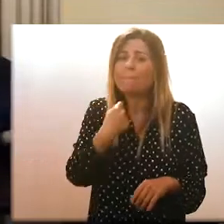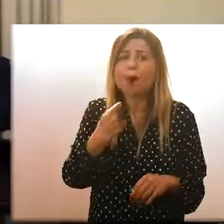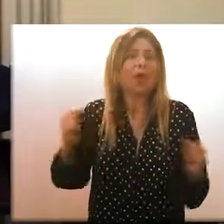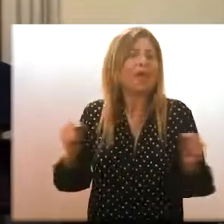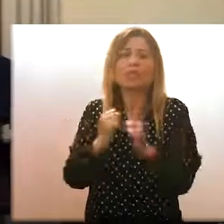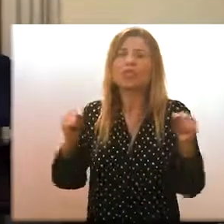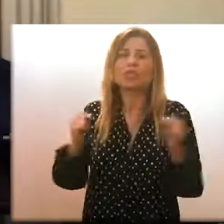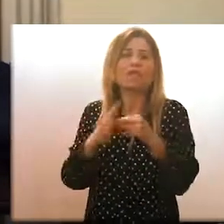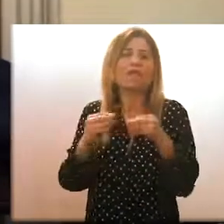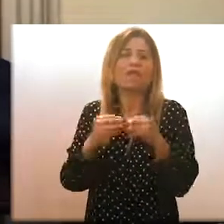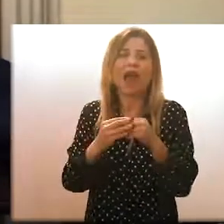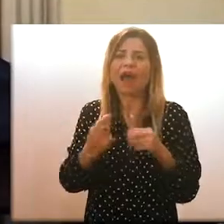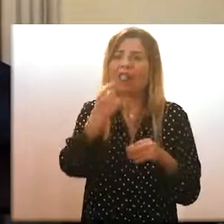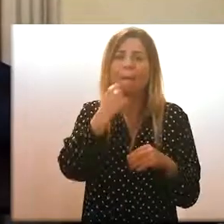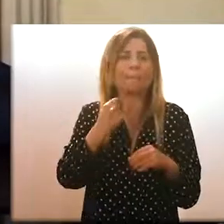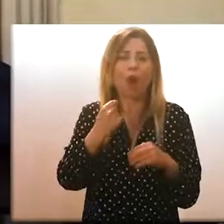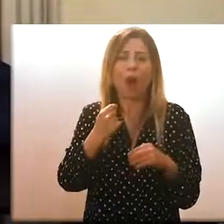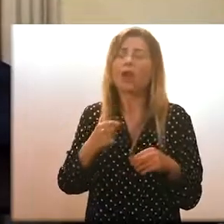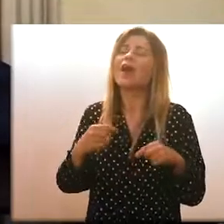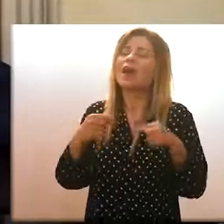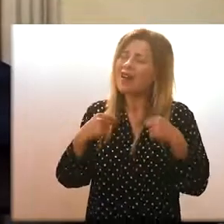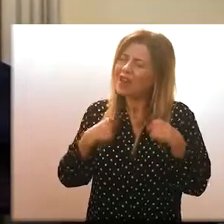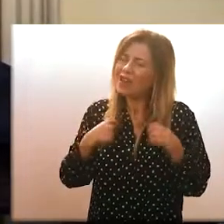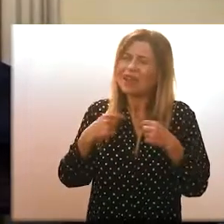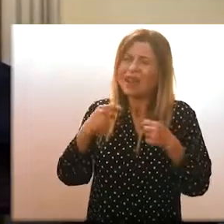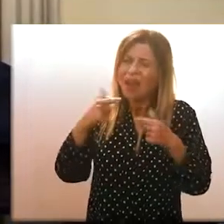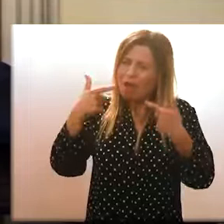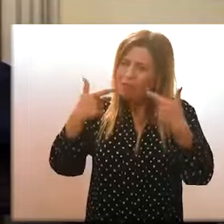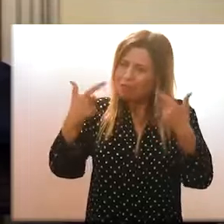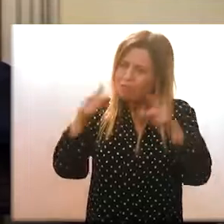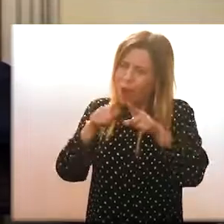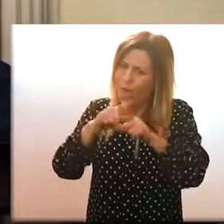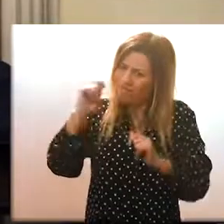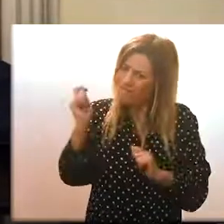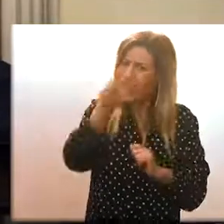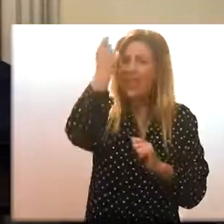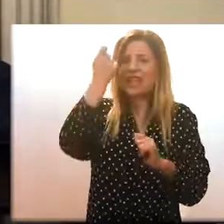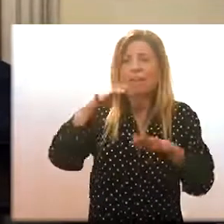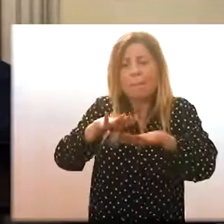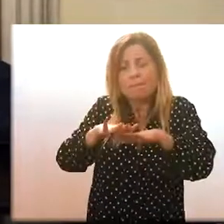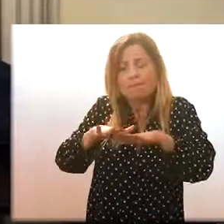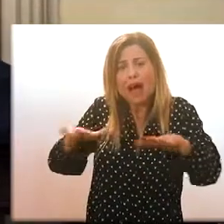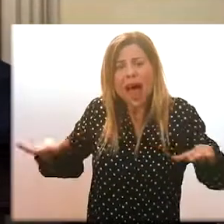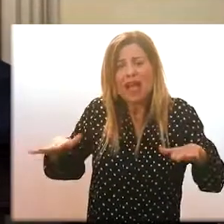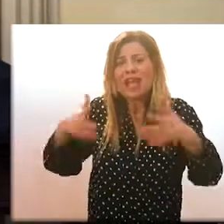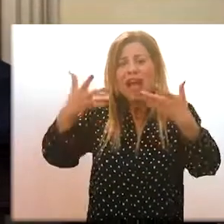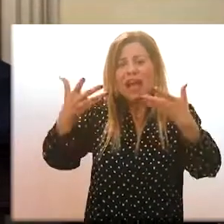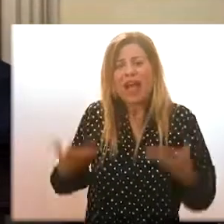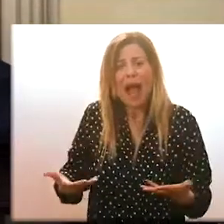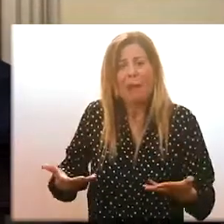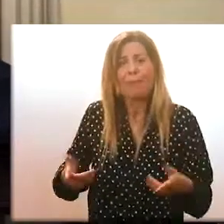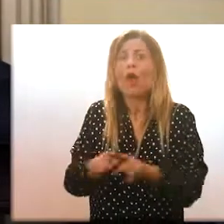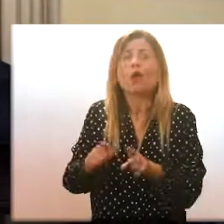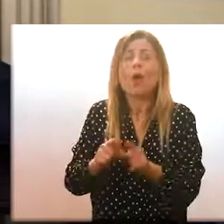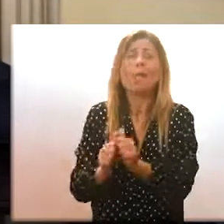purtroppo non riescono a effettuarli. La nostra partita, lo ripeto, si gioca sulla base e sul campo della